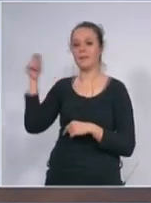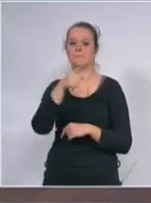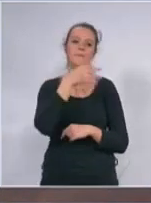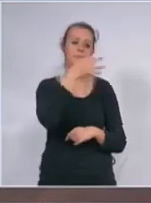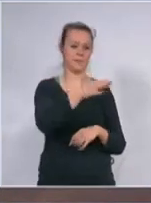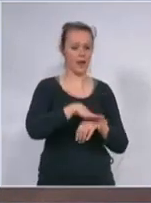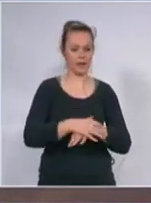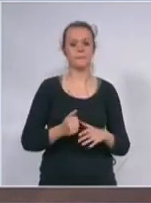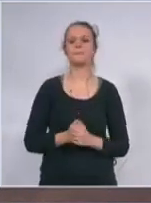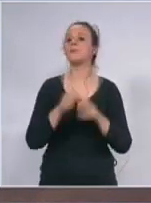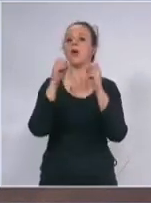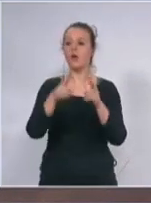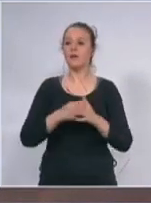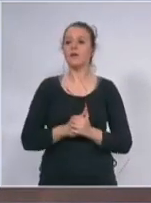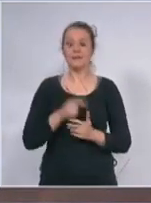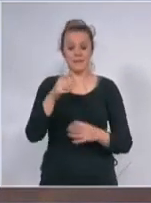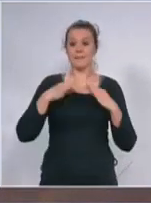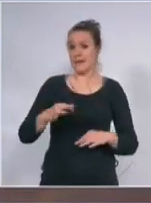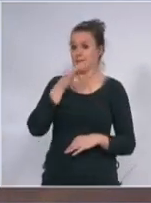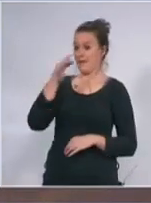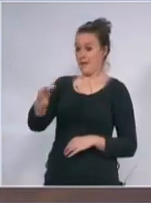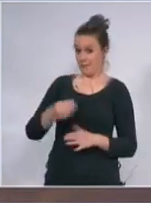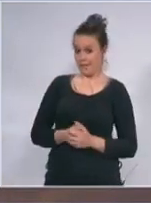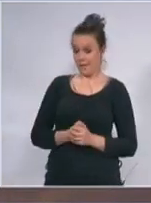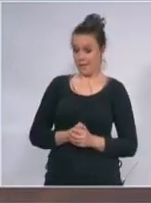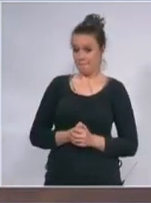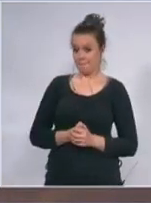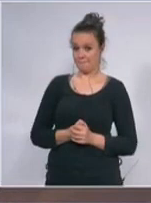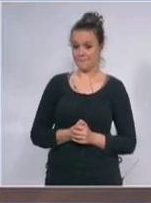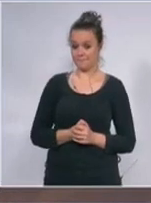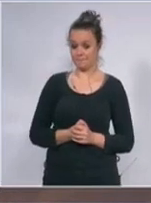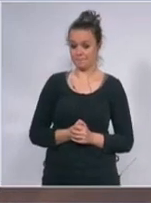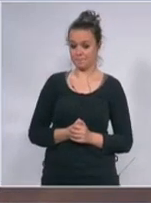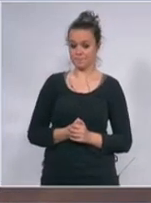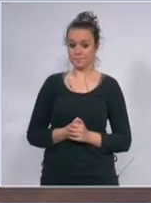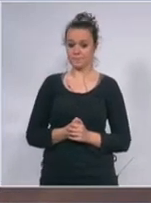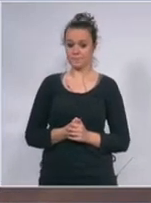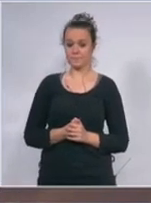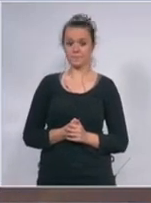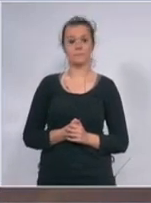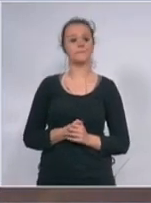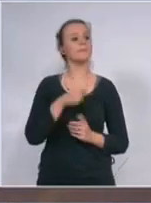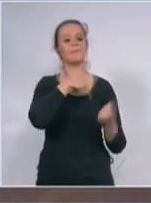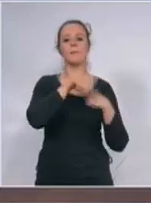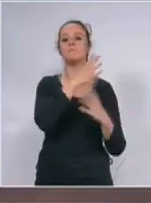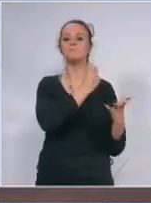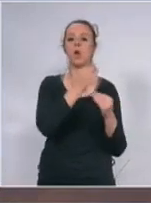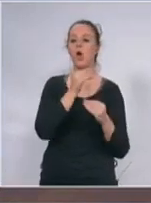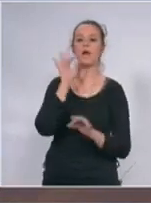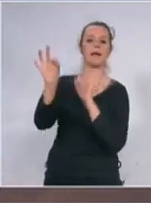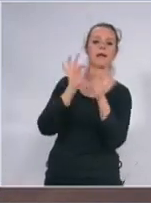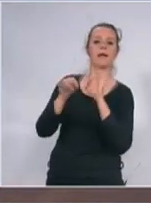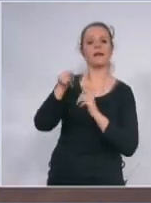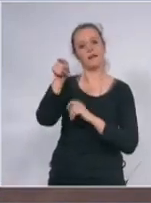Ajde izvoli Tanjog Biro izvoli molim te Za predsednika pitanje kako vidite primetbe da uživate u vanrednom stanju i predloge da